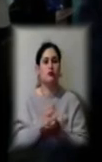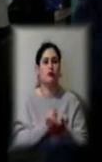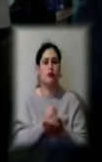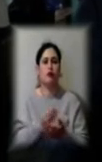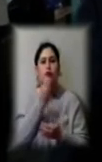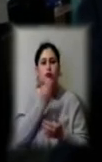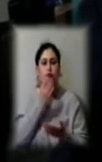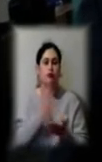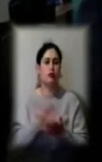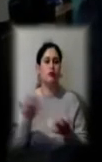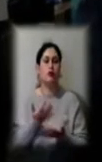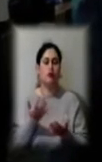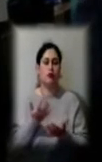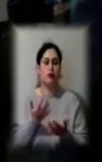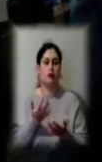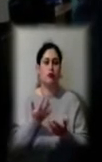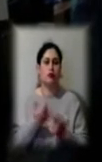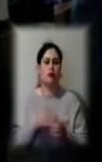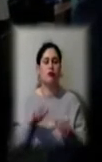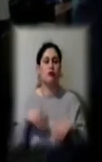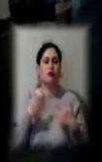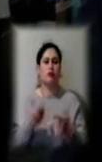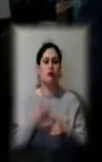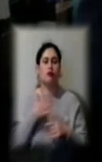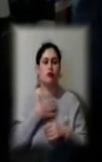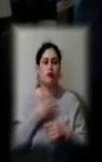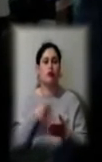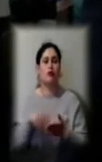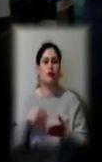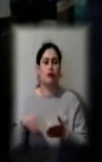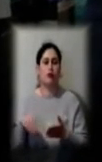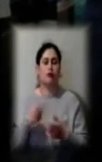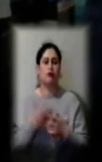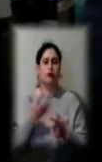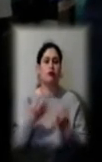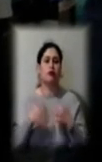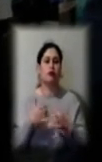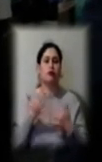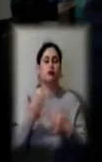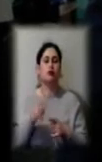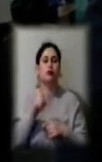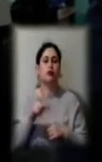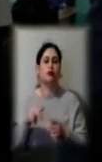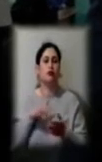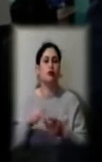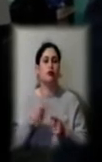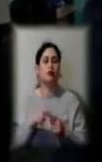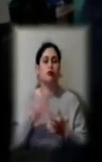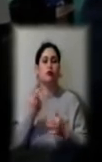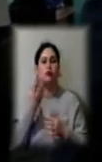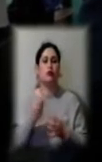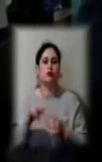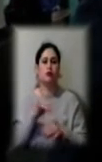пропонуються нашим покупцям. Якщо порахувати, скільки людей проходить за день через ринок, ну напевно